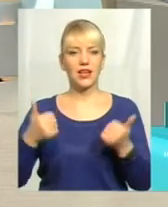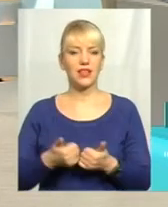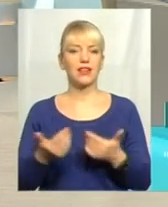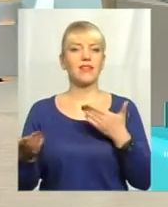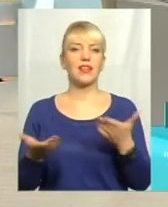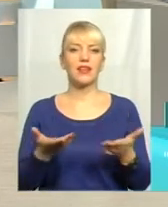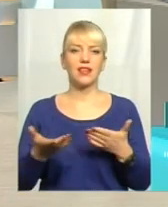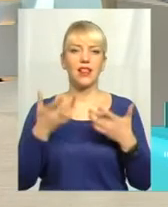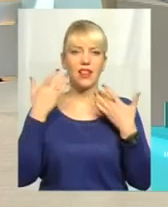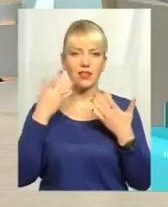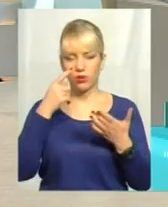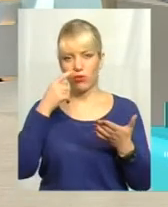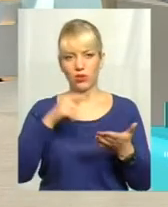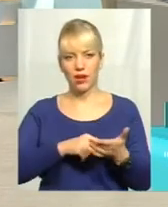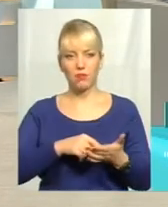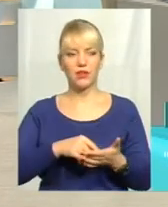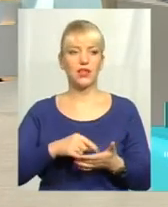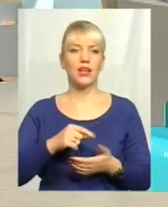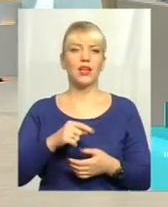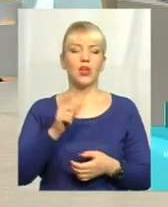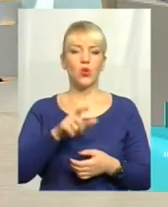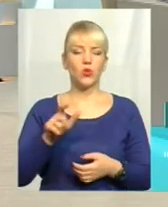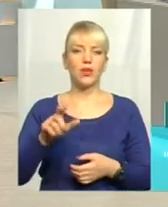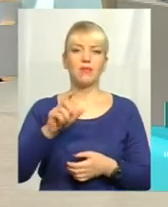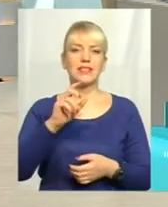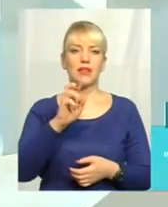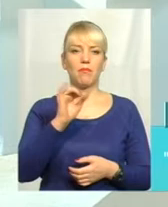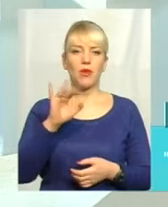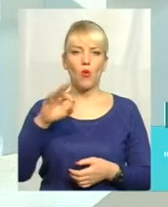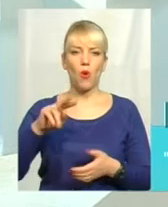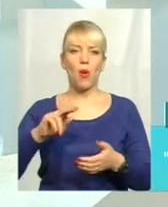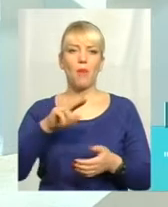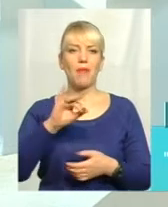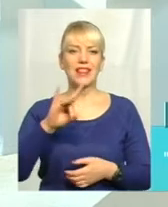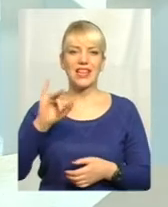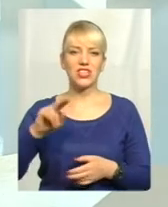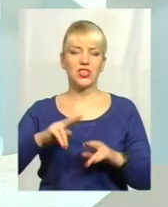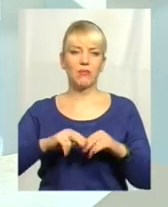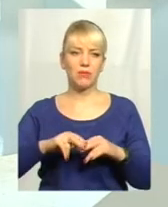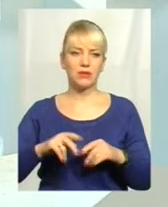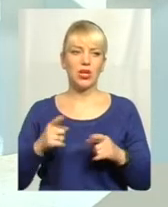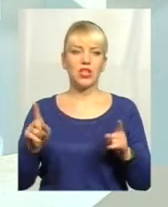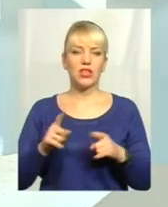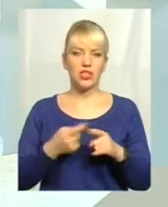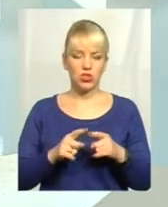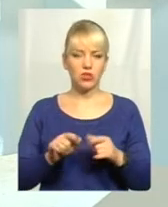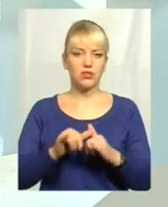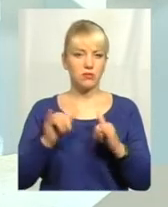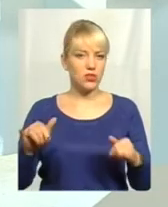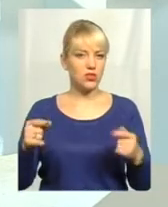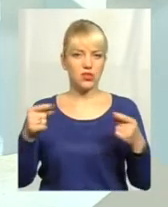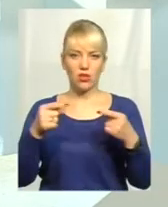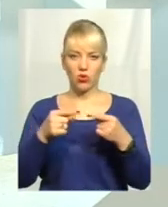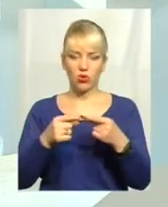легше потрапити людям із біометричними паспортами? Ну, скажімо так, те, що вона збільшилась, це однозначно,